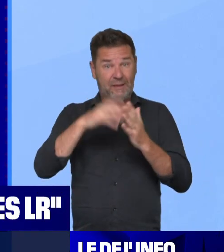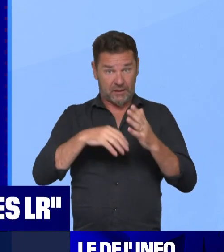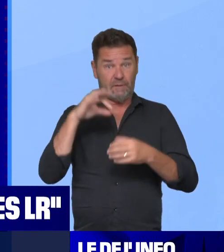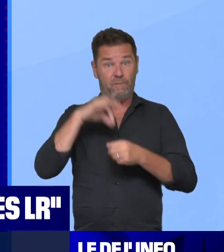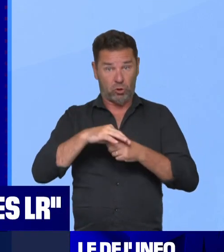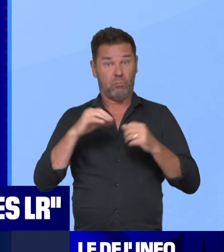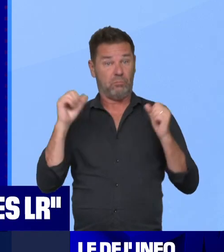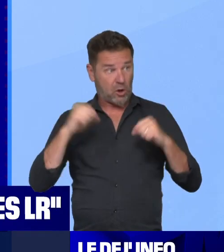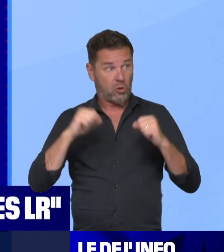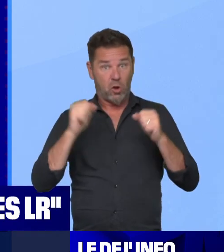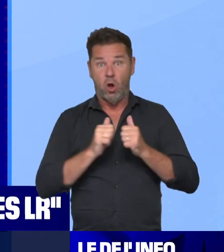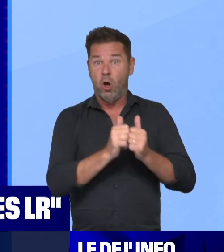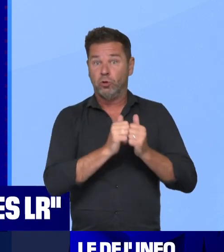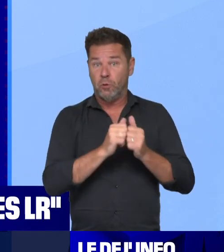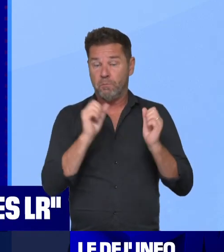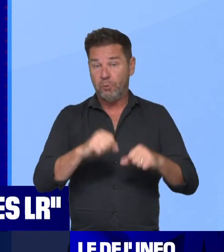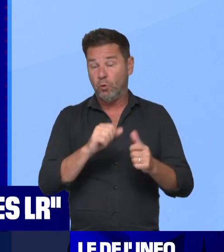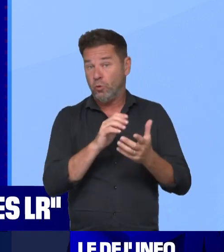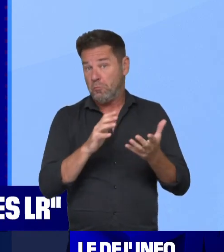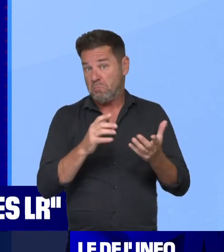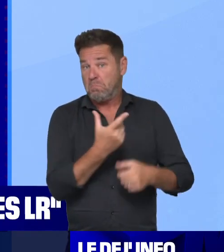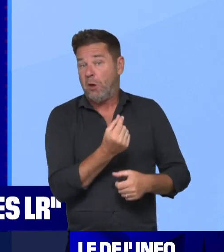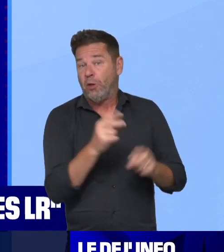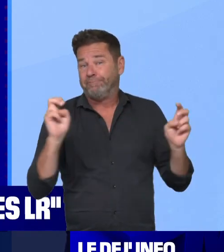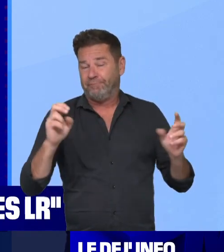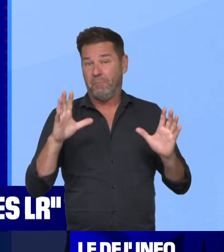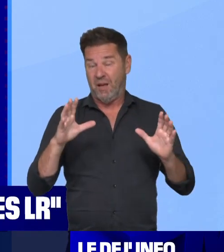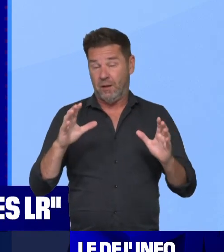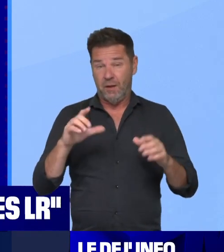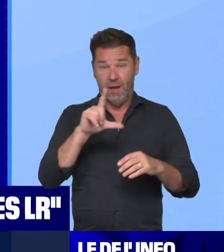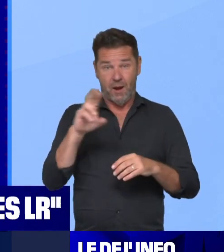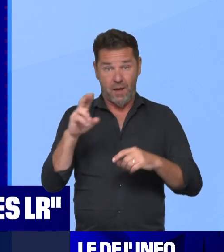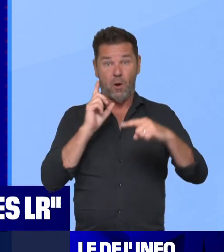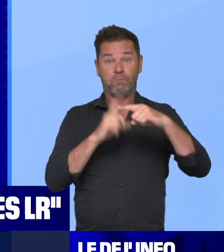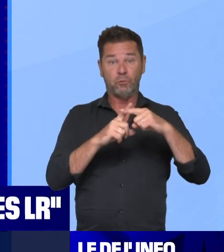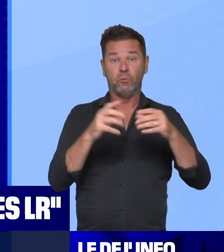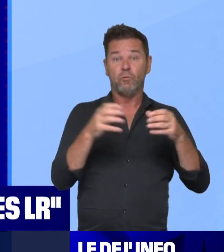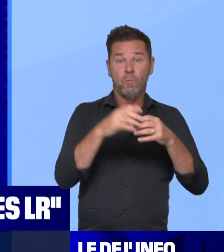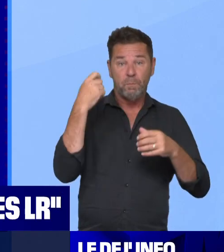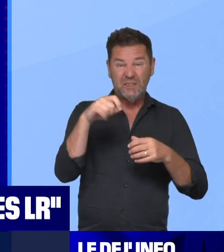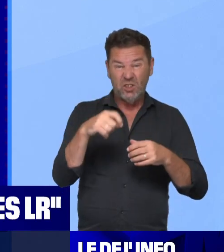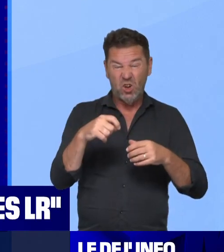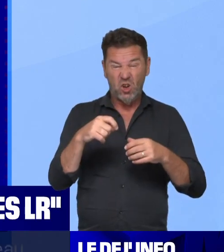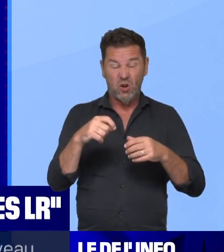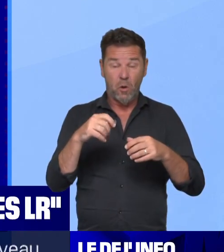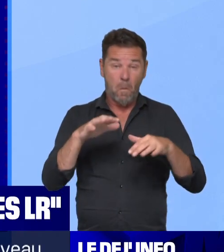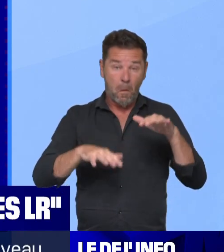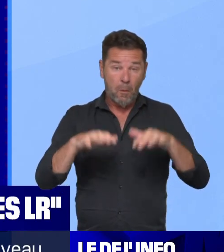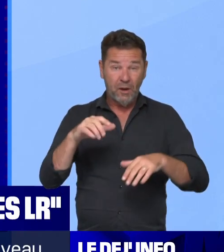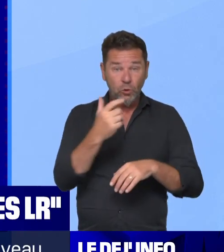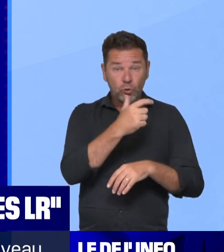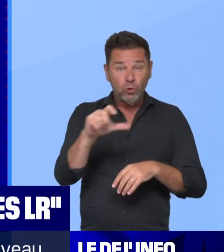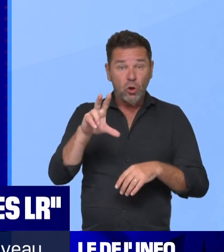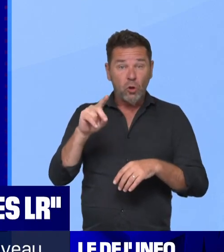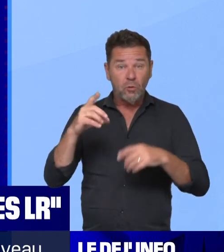Sauf qu'on a tous fait les mêmes mathématiques. Les LR plus le camp présidentiel, ça fait, dans le meilleur des cas, 230